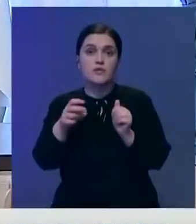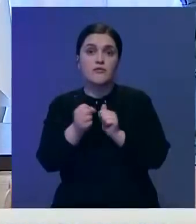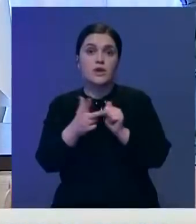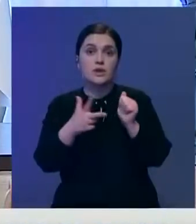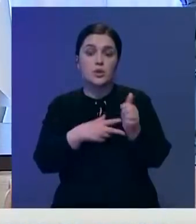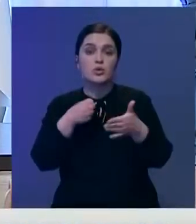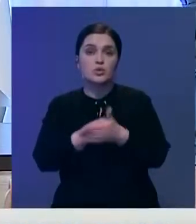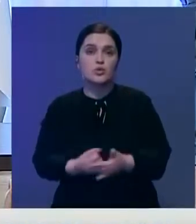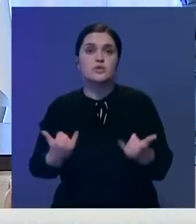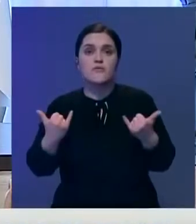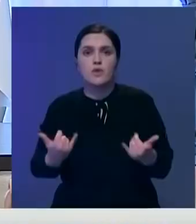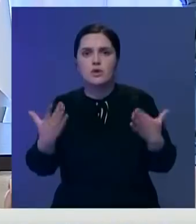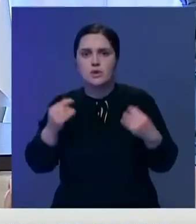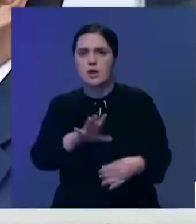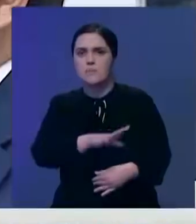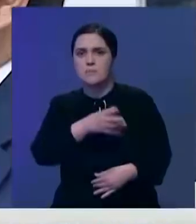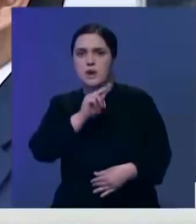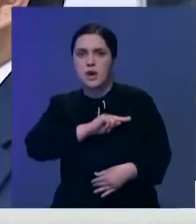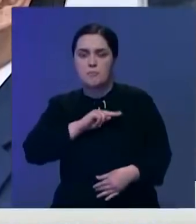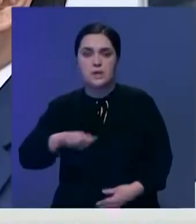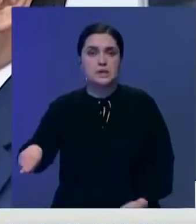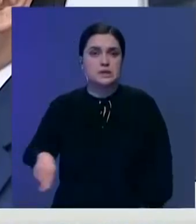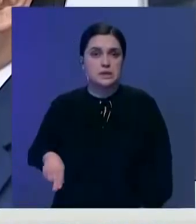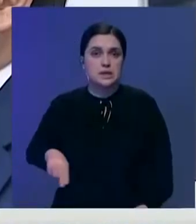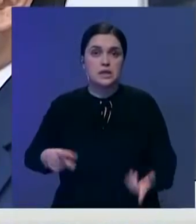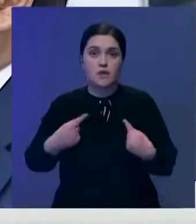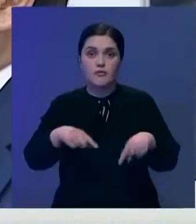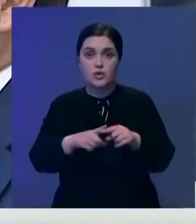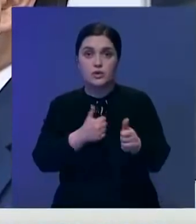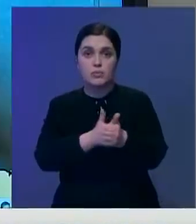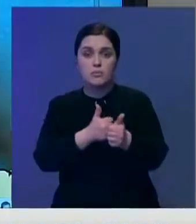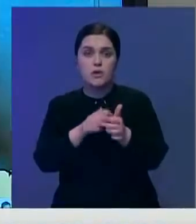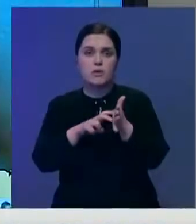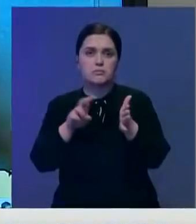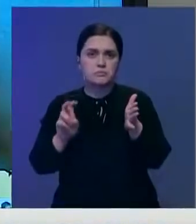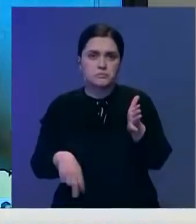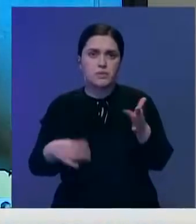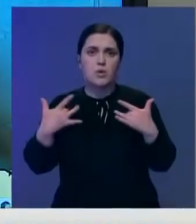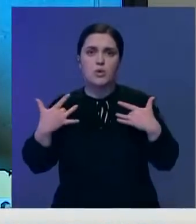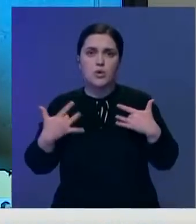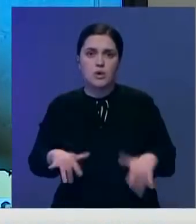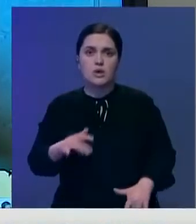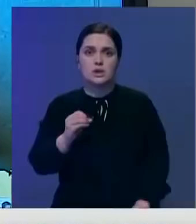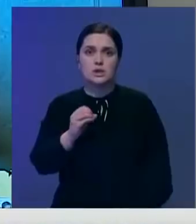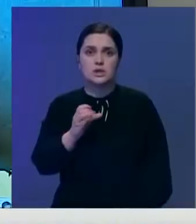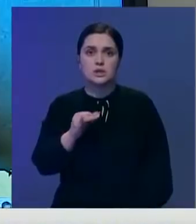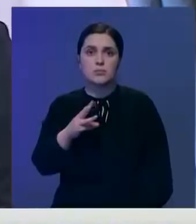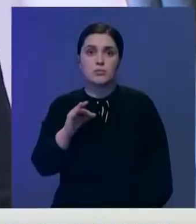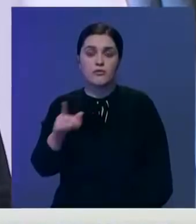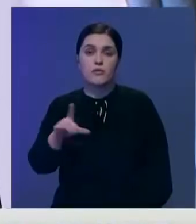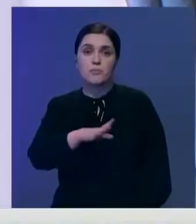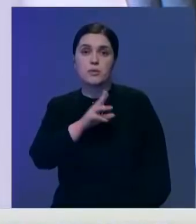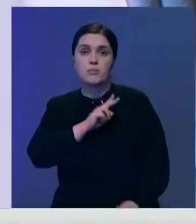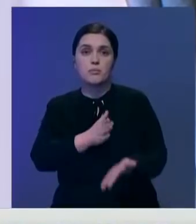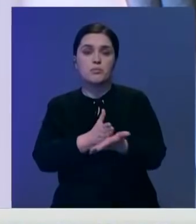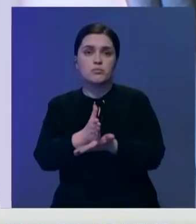до сегодняшнего дня он работал управляющим директором фонда. Напомню, покинувший пост руководителя Самрук Казна Ахмеджан Есимов занимал эту